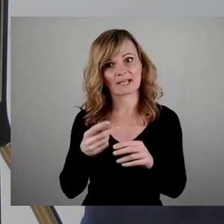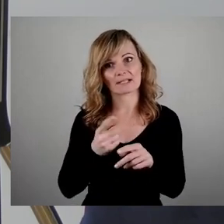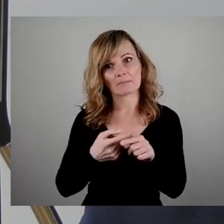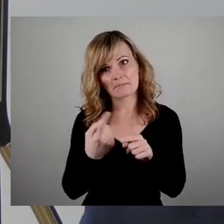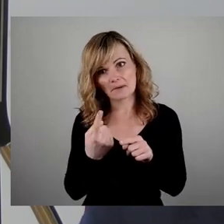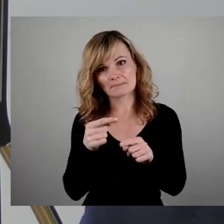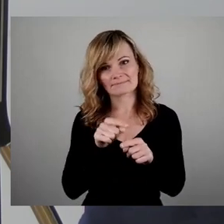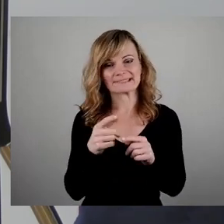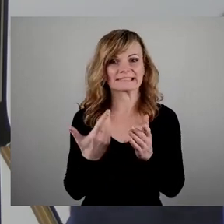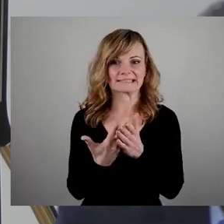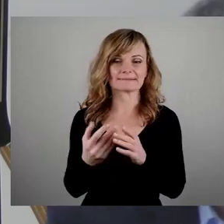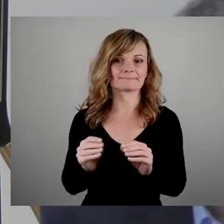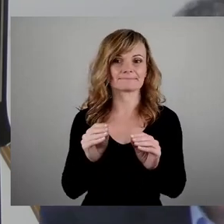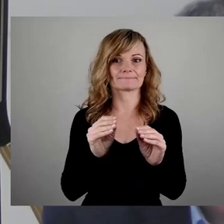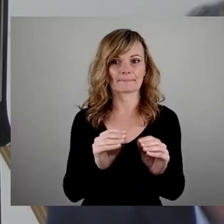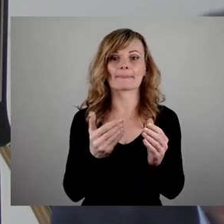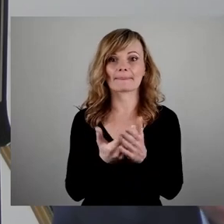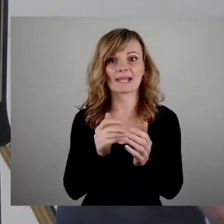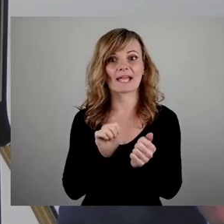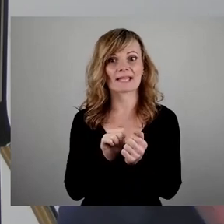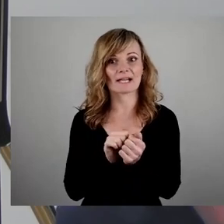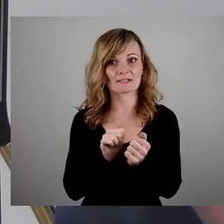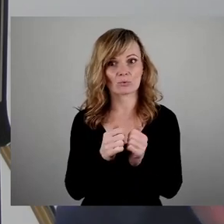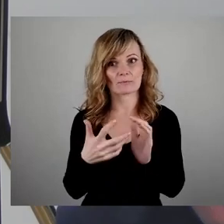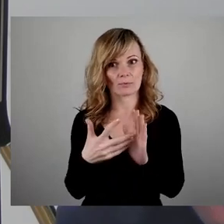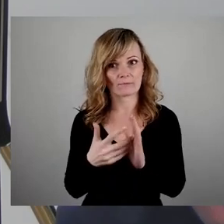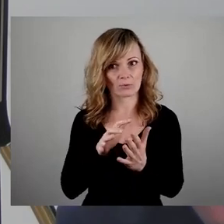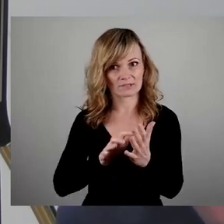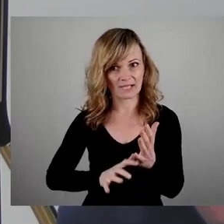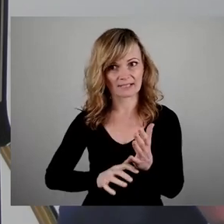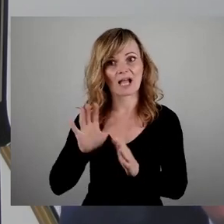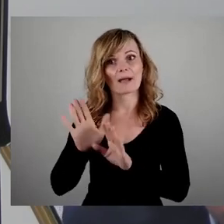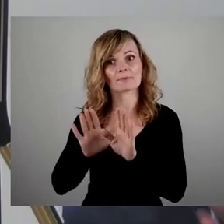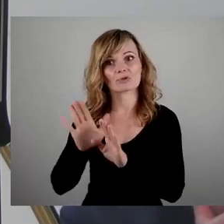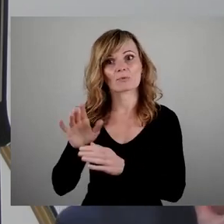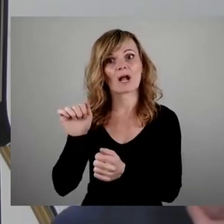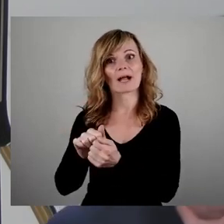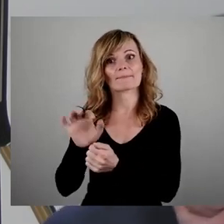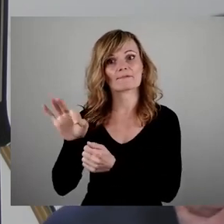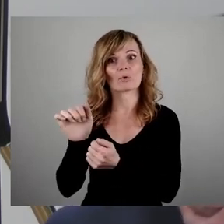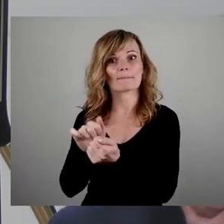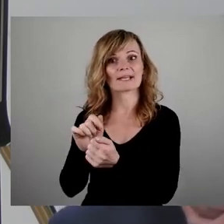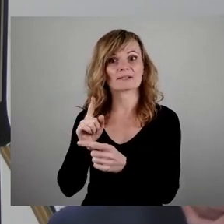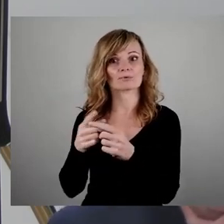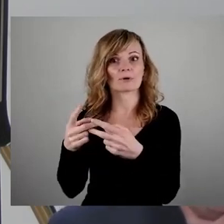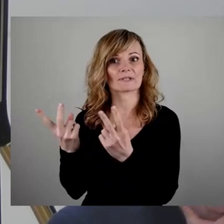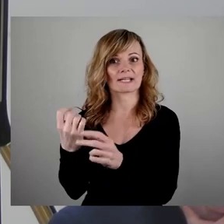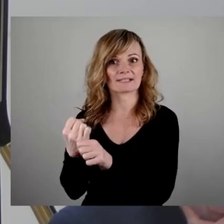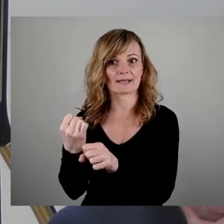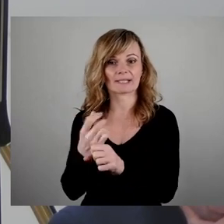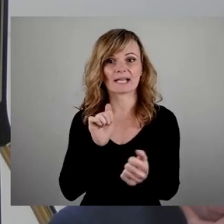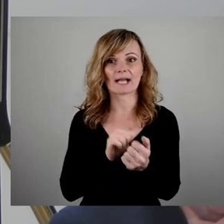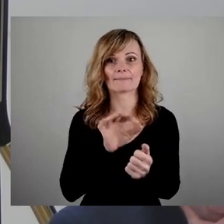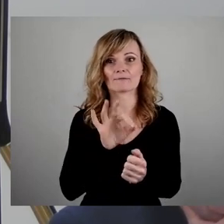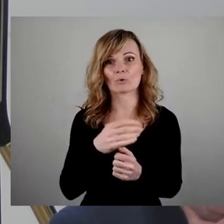des Textes erfolgt ist. Das war eine Abstimmung zwischen dem Amt für Presse und Öffentlichkeitsarbeit, dem Amt für Kultur- und Denkmalschutz und meinem